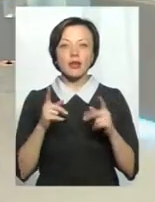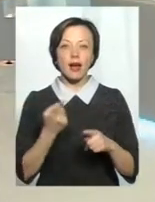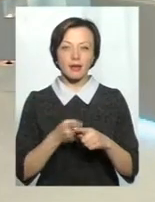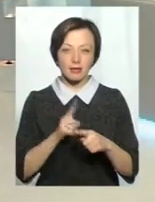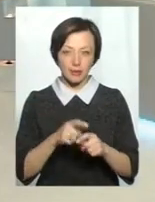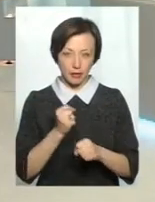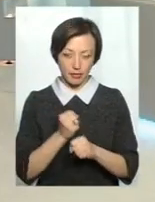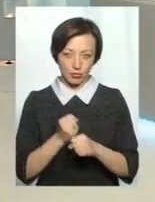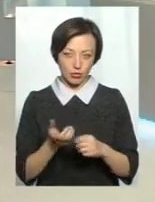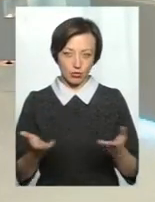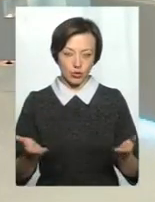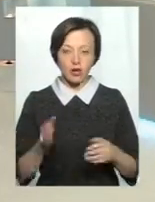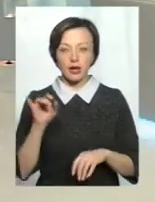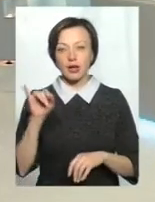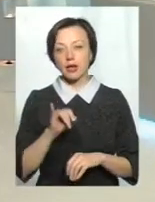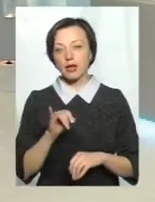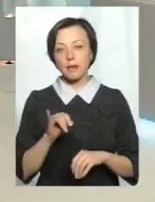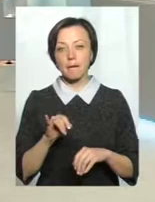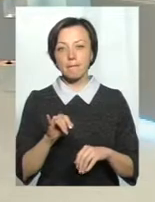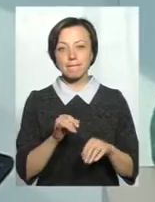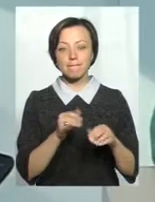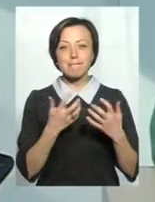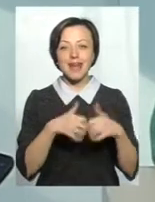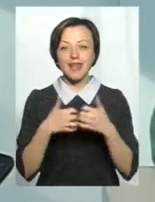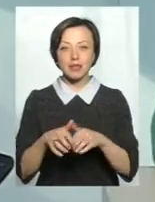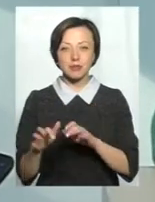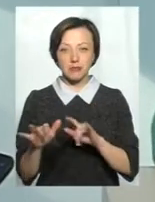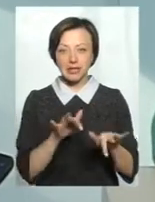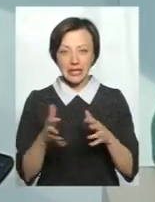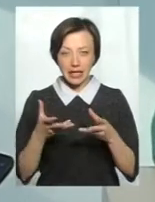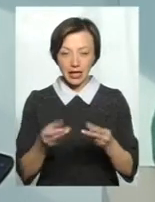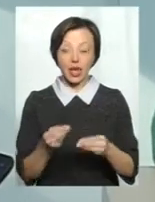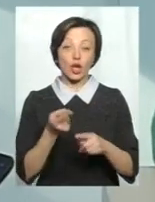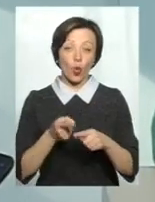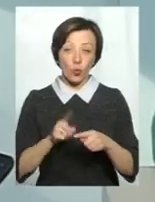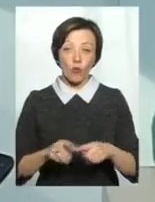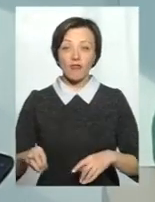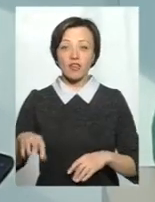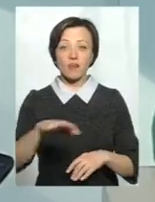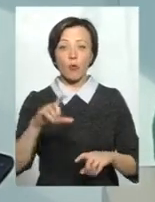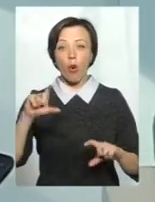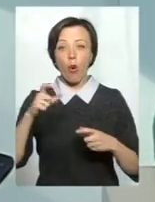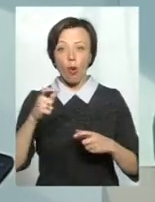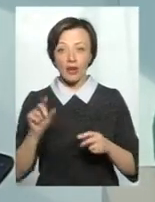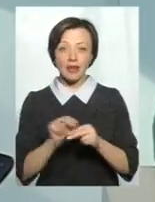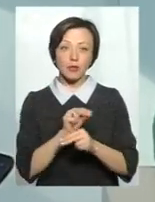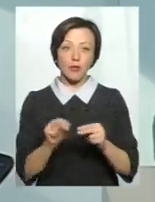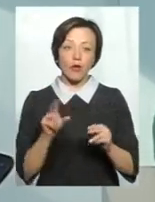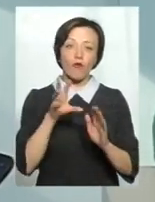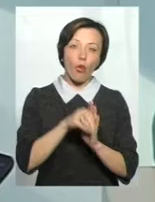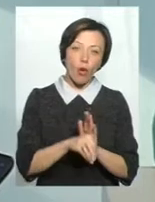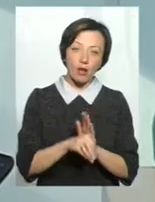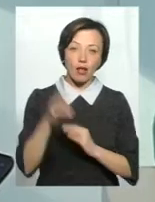і механізм дії. І тому в Європі голкотерапія то входила в муду, то